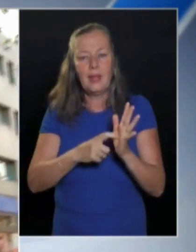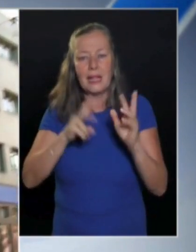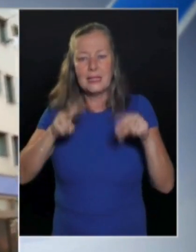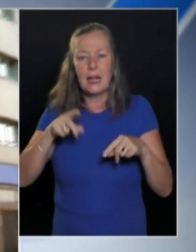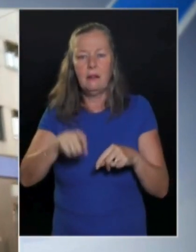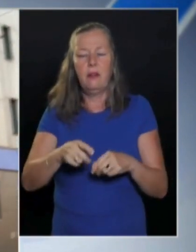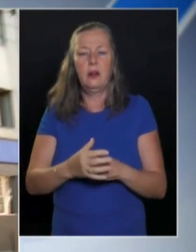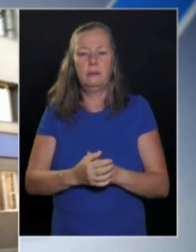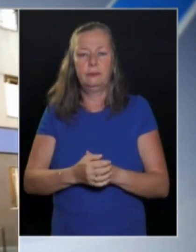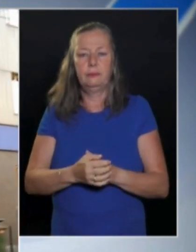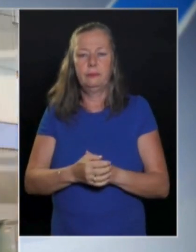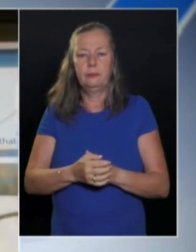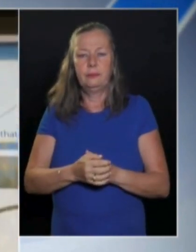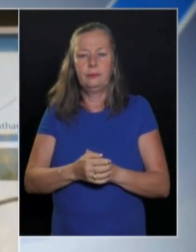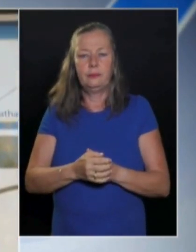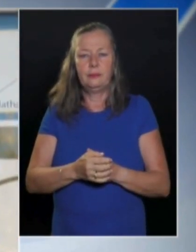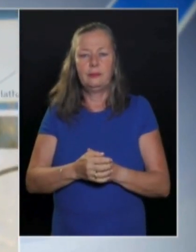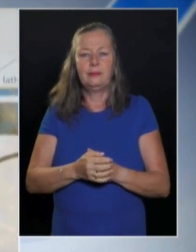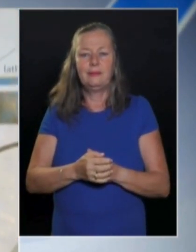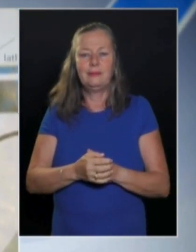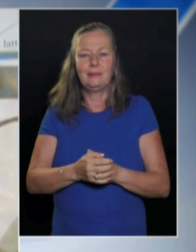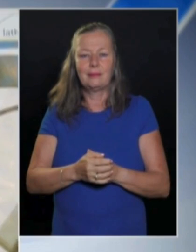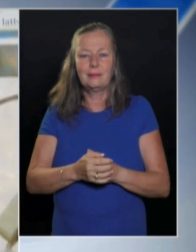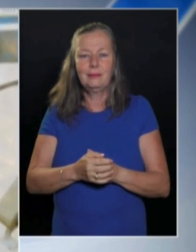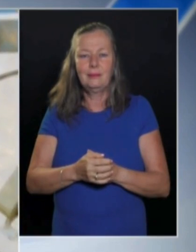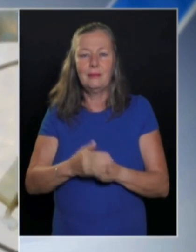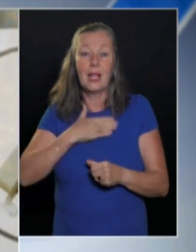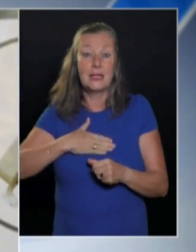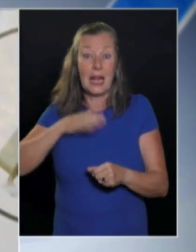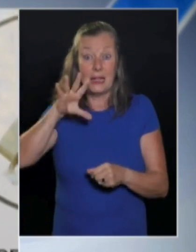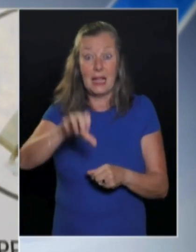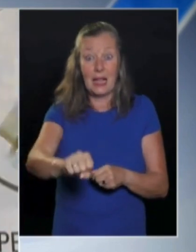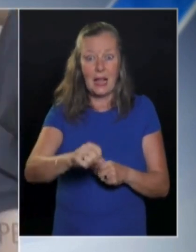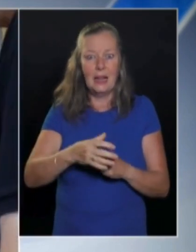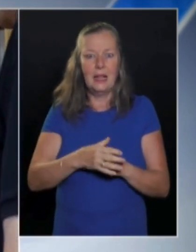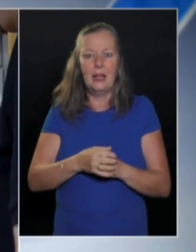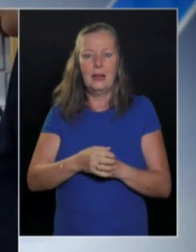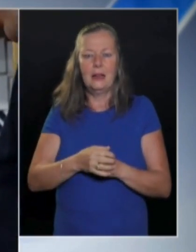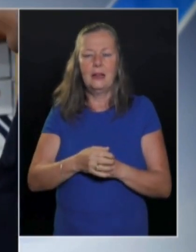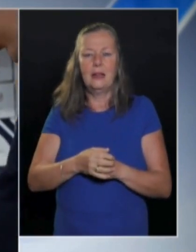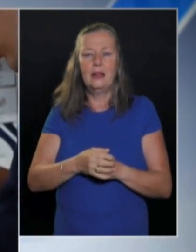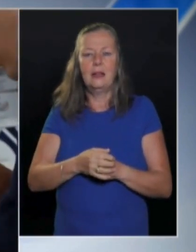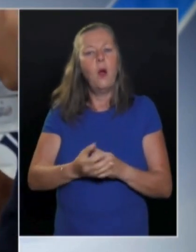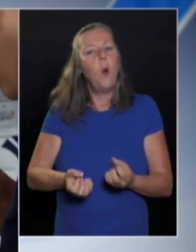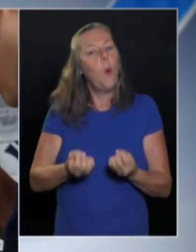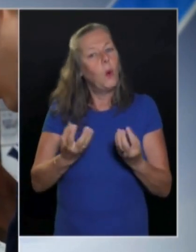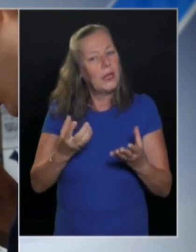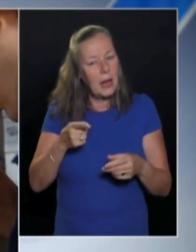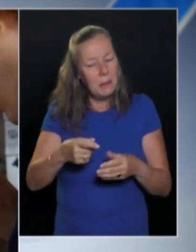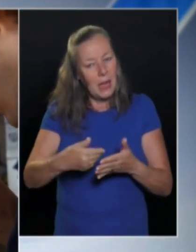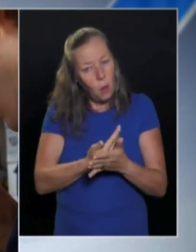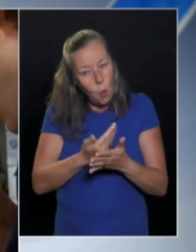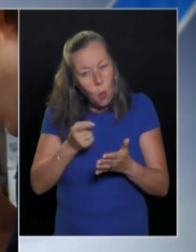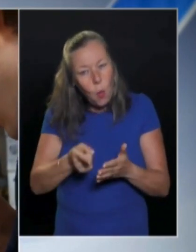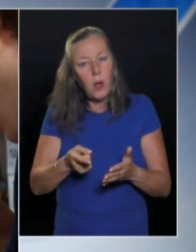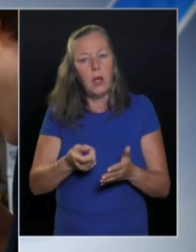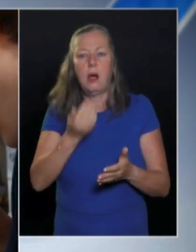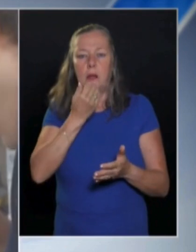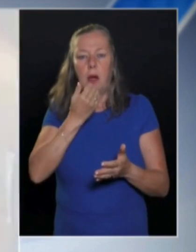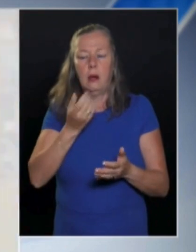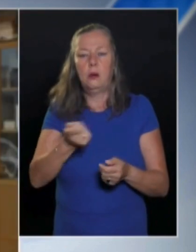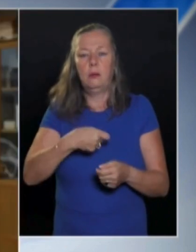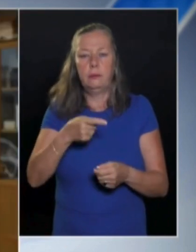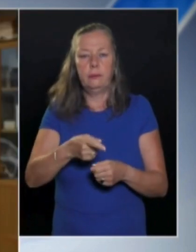célkitűzésünk van, szintén, amit szeretnénk elérni. Új termékeket szeretnénk